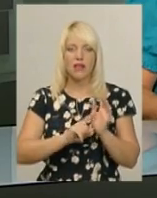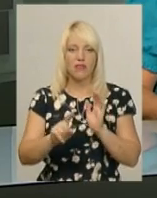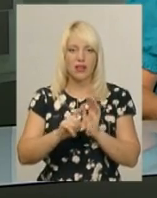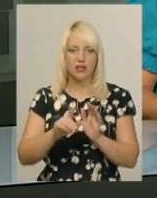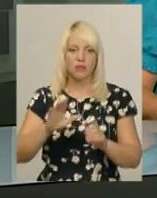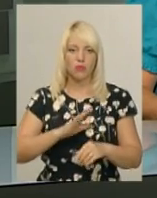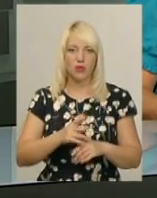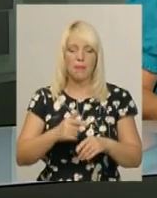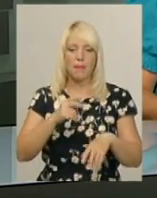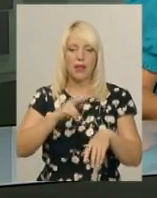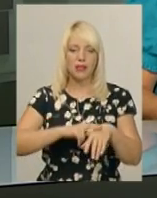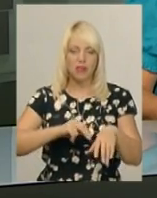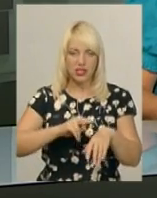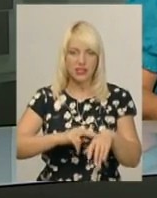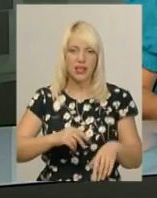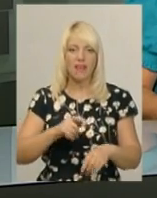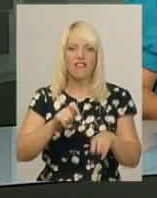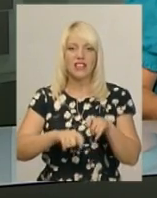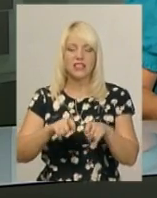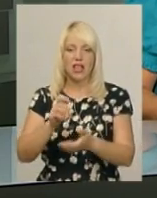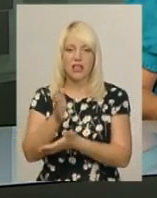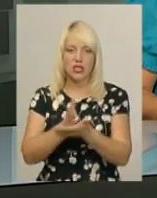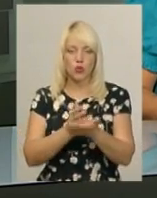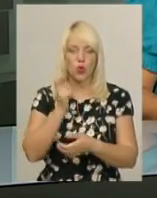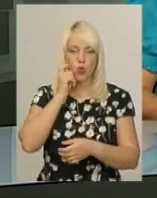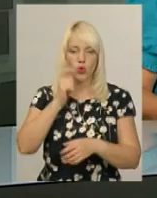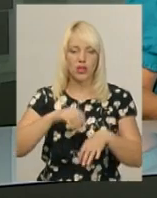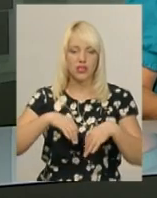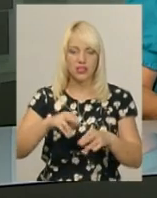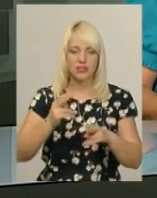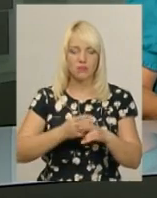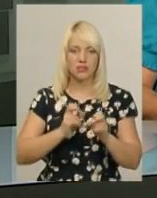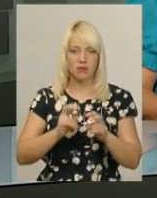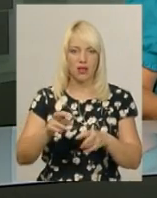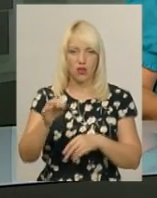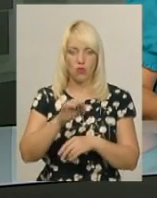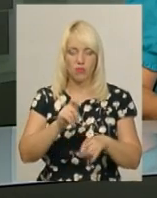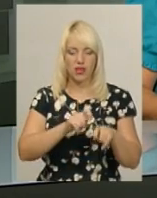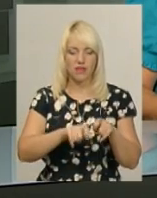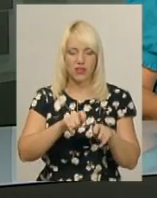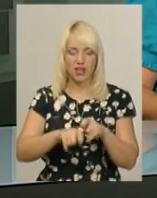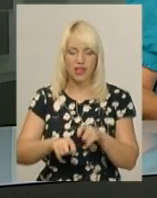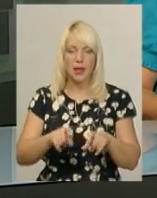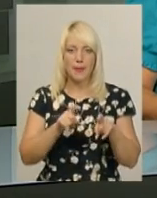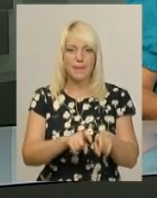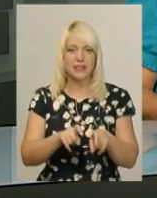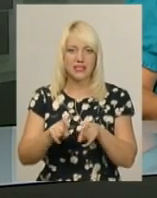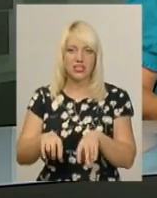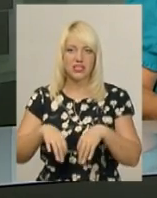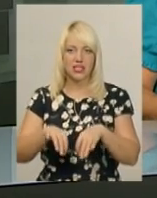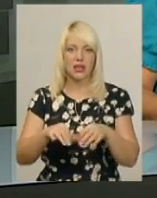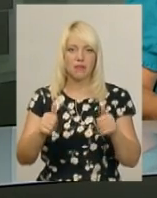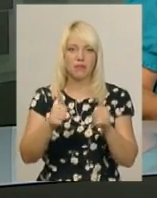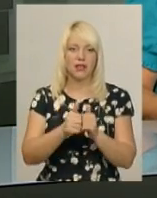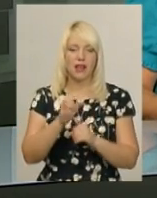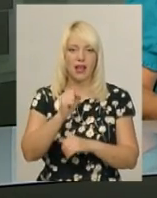відомств – патрульної поліції, фіскальної служби та Укртрансбезпеки області. Перевіряли пасажирський транспорт біля автовокзалу номер 2,